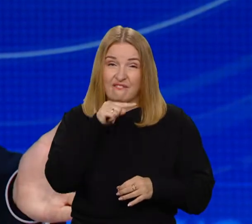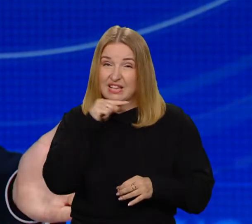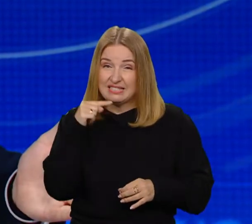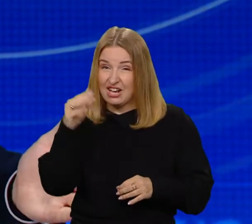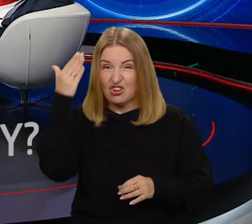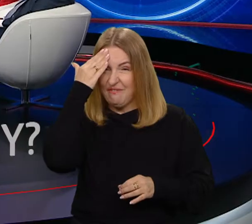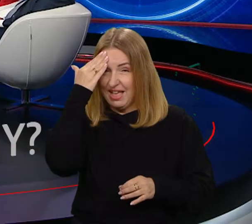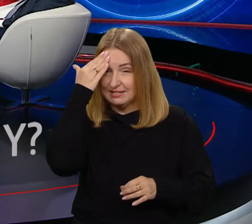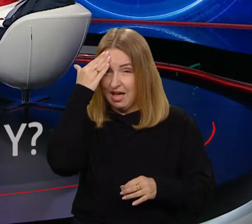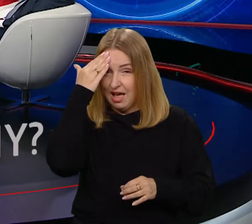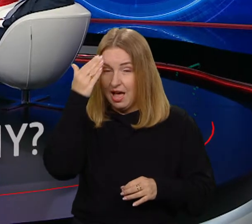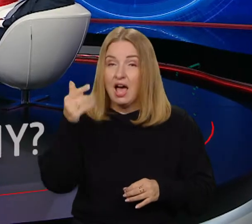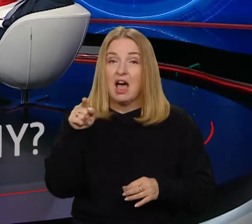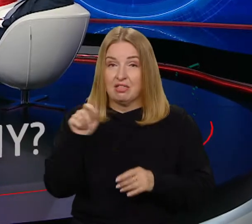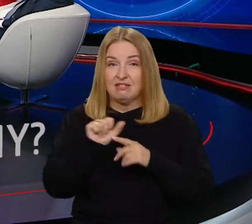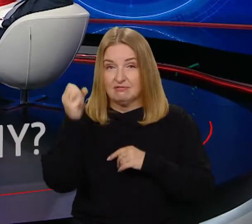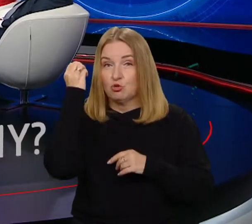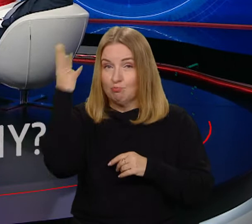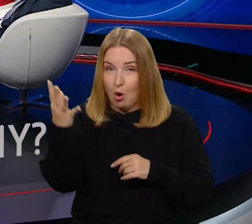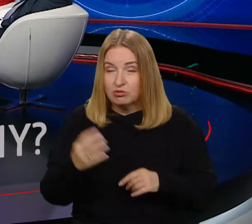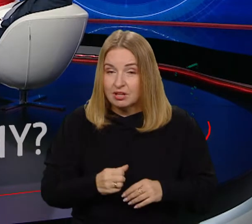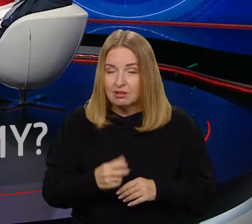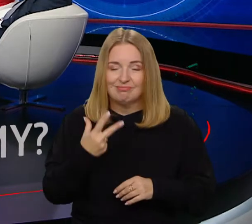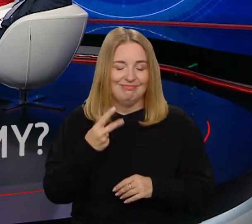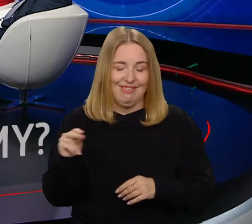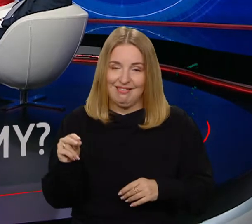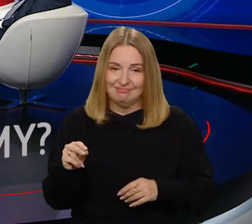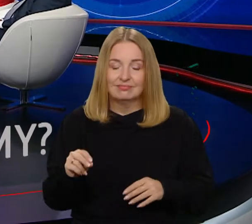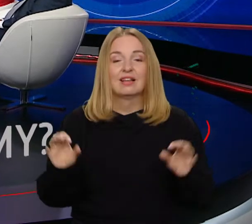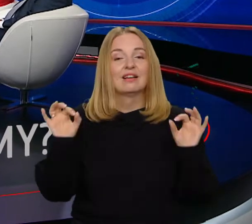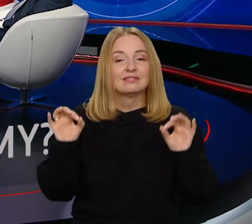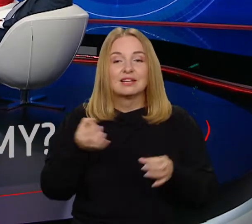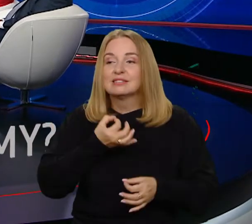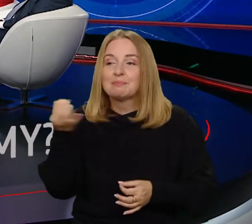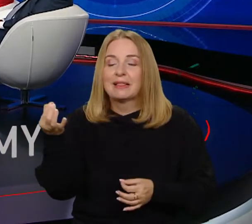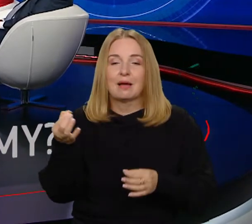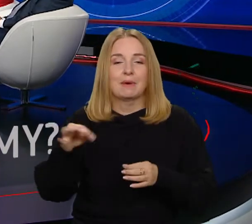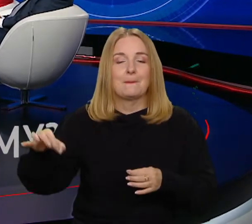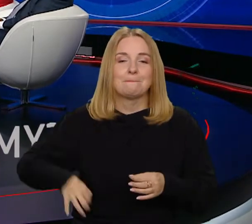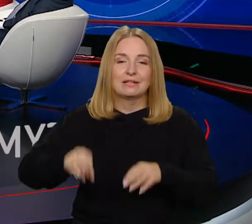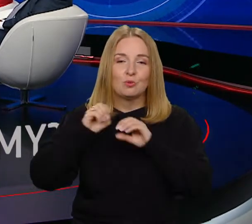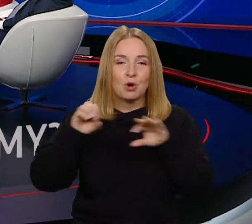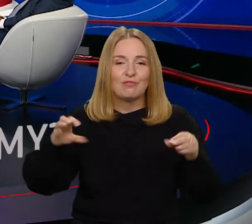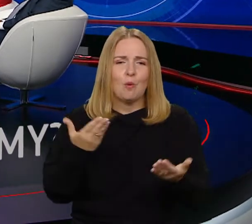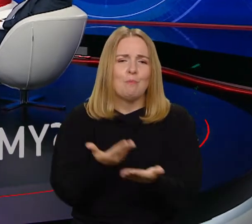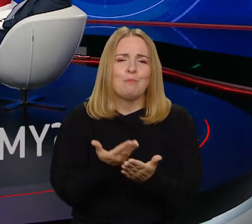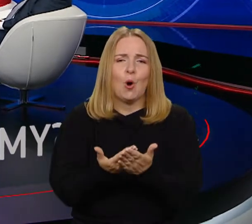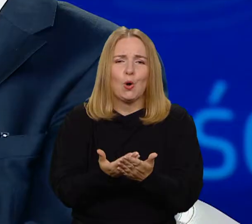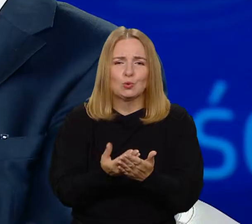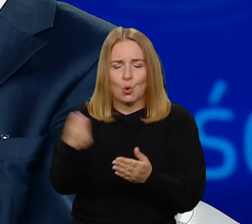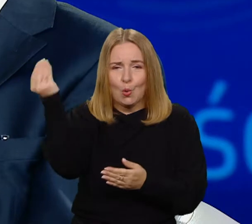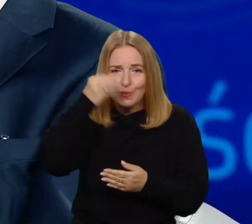To teraz w pańskich rękach jest pytanie, po co się uczyć? Tak. No były próby odpowiedzi.